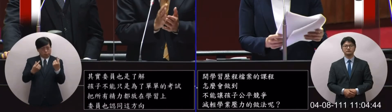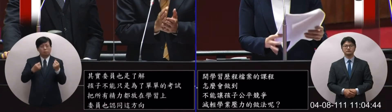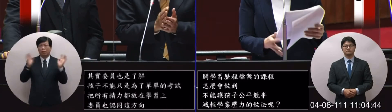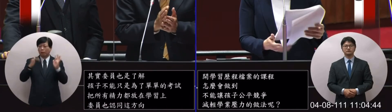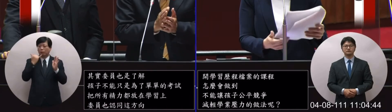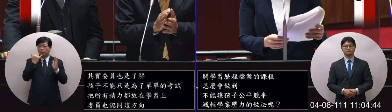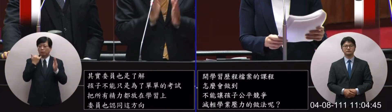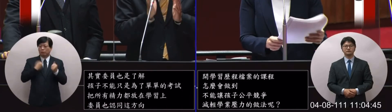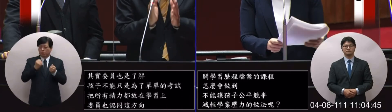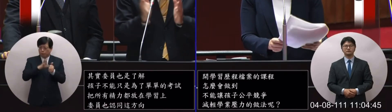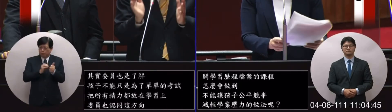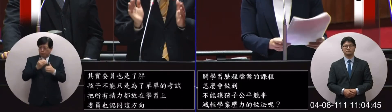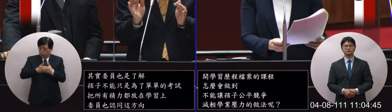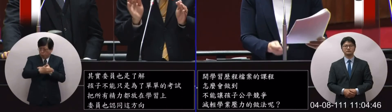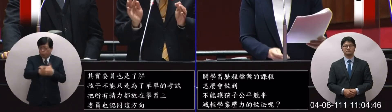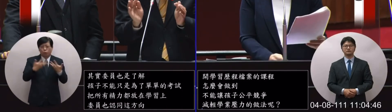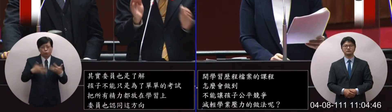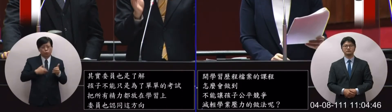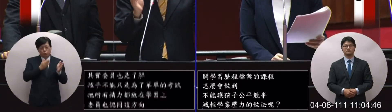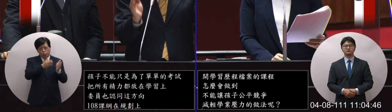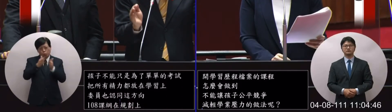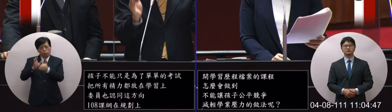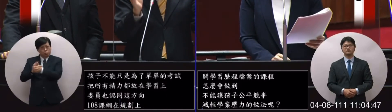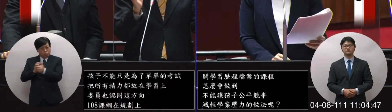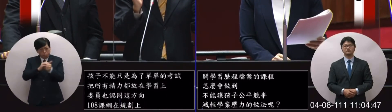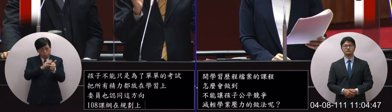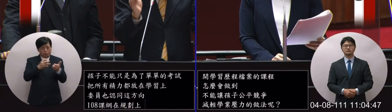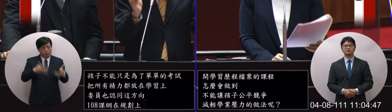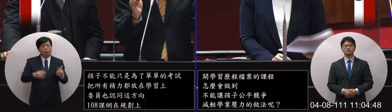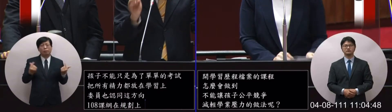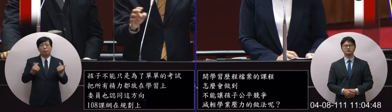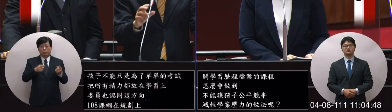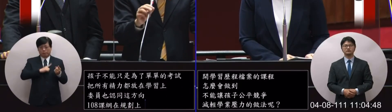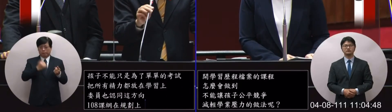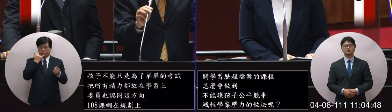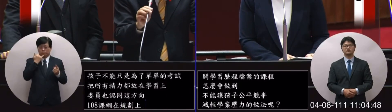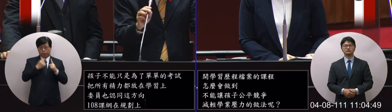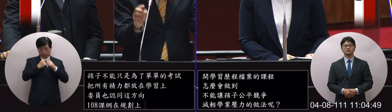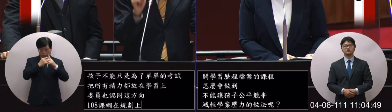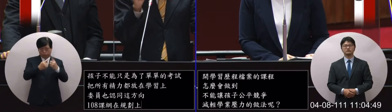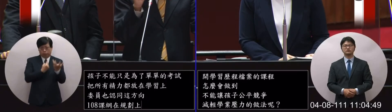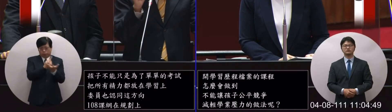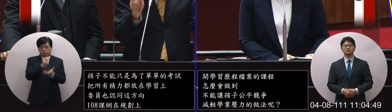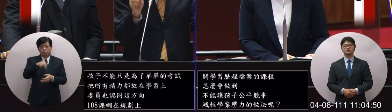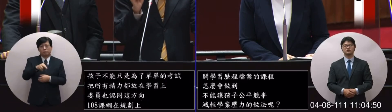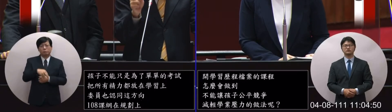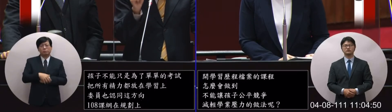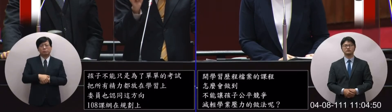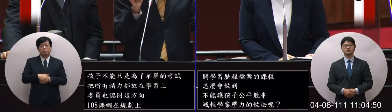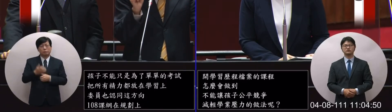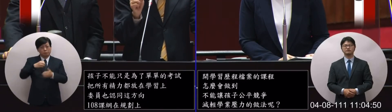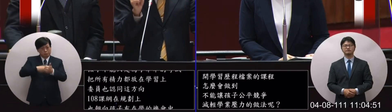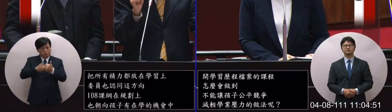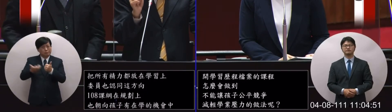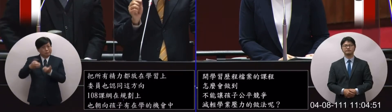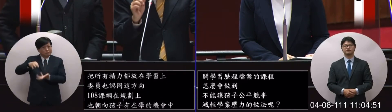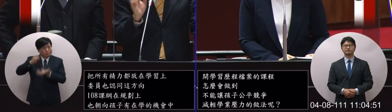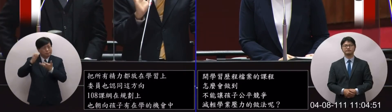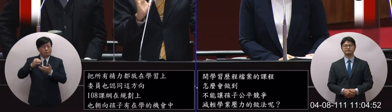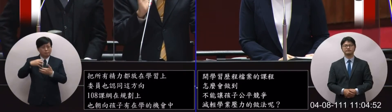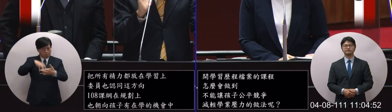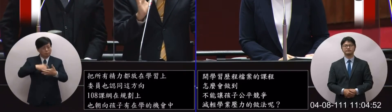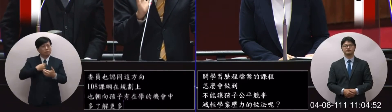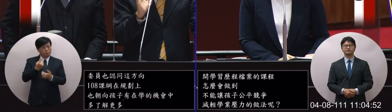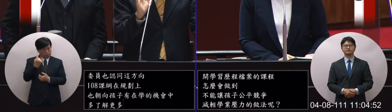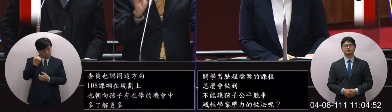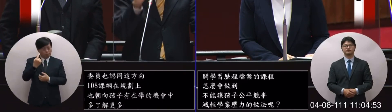機會在學的過程當中多了解更多包含他能夠實際上去參與今天剛才提到的一點